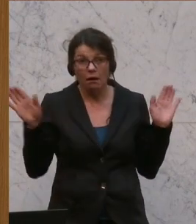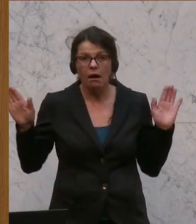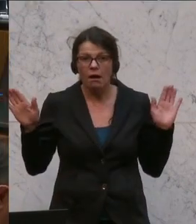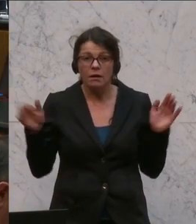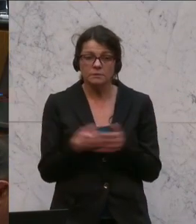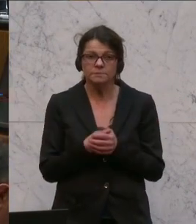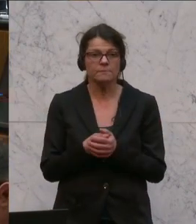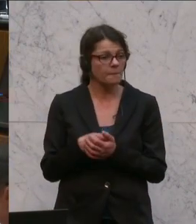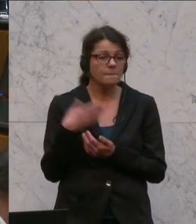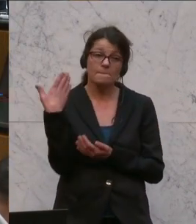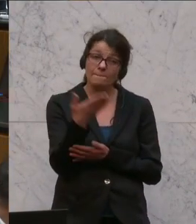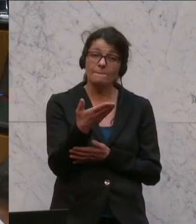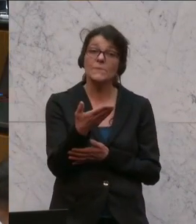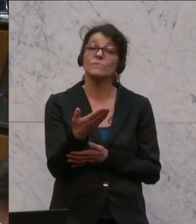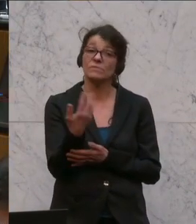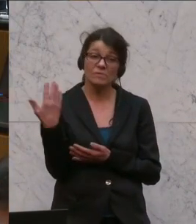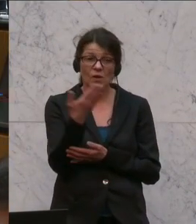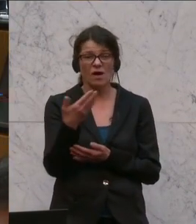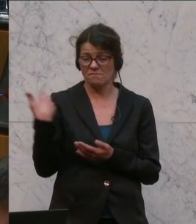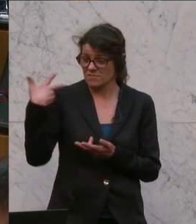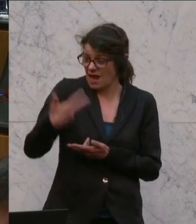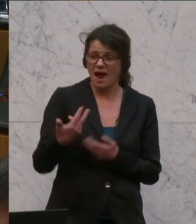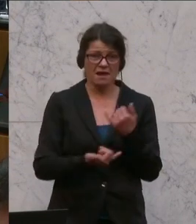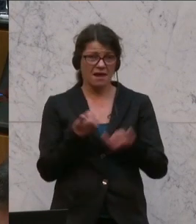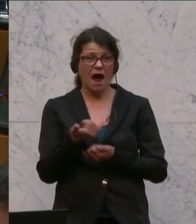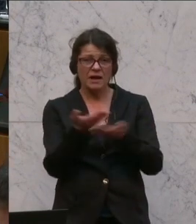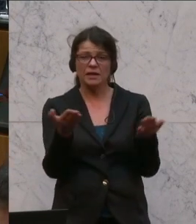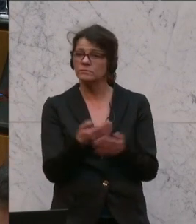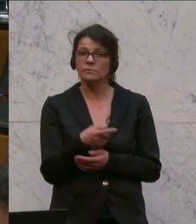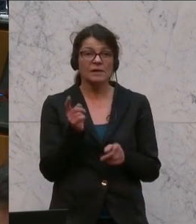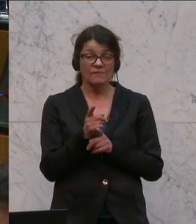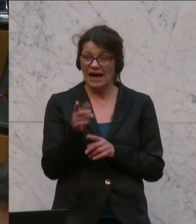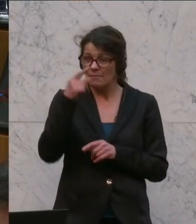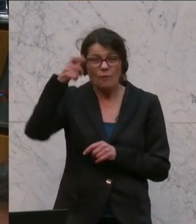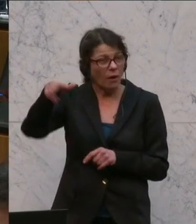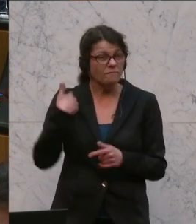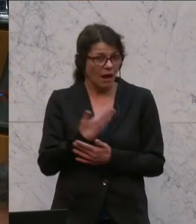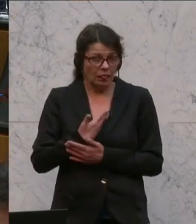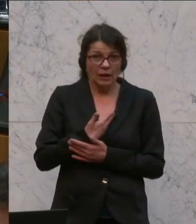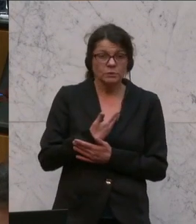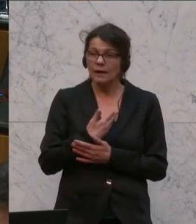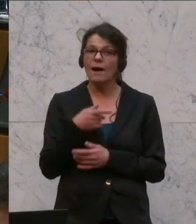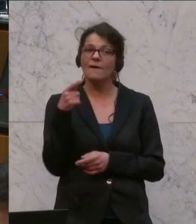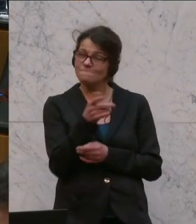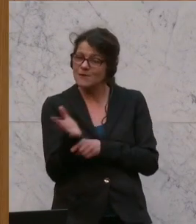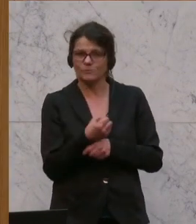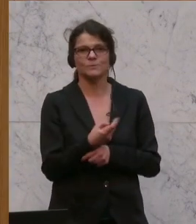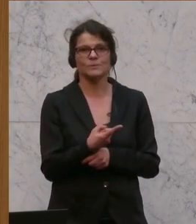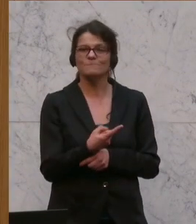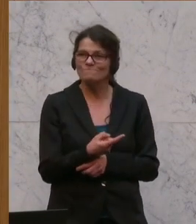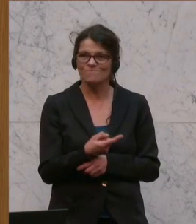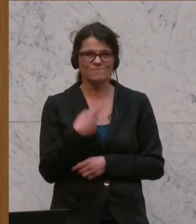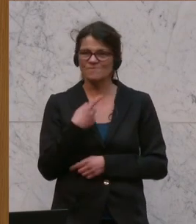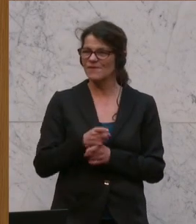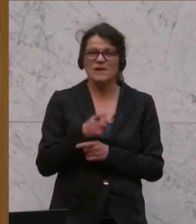sind hergegangen in den letzten drei Jahren, haben die Unsicherheit, die es in der Bevölkerung gibt, genommen und die für sich selbst